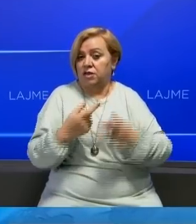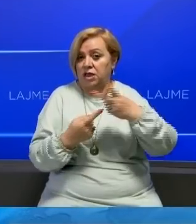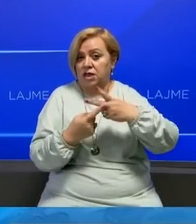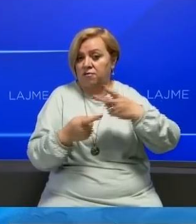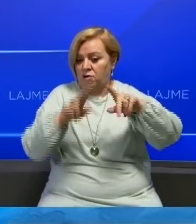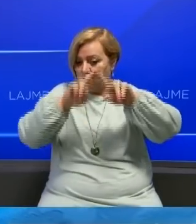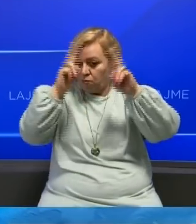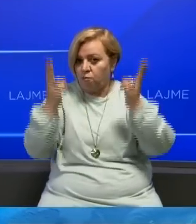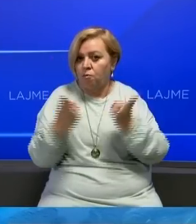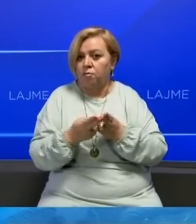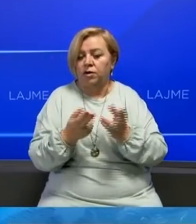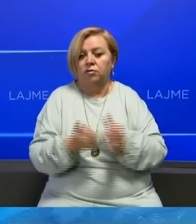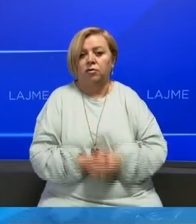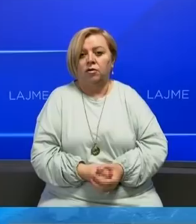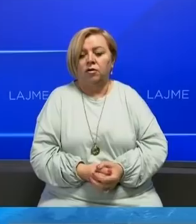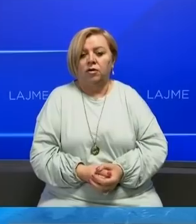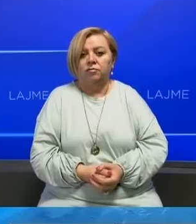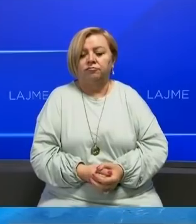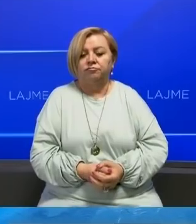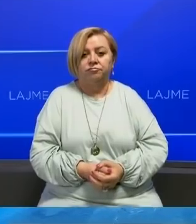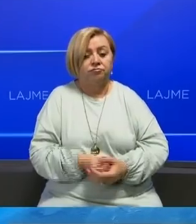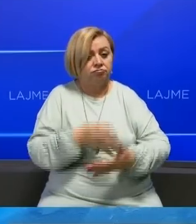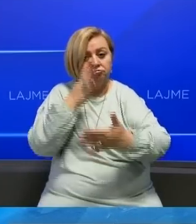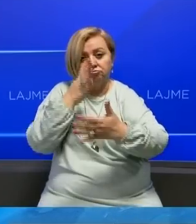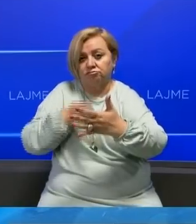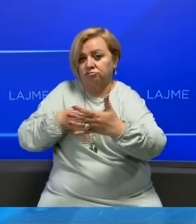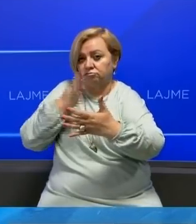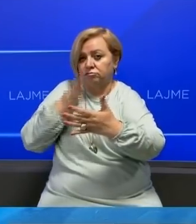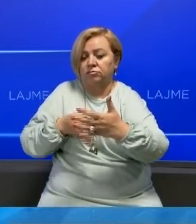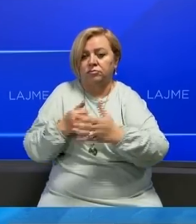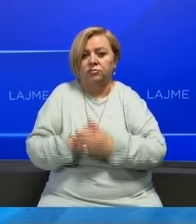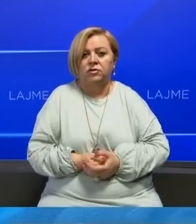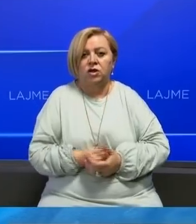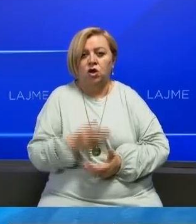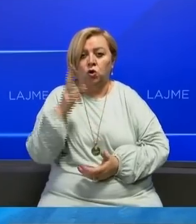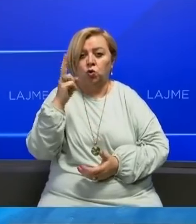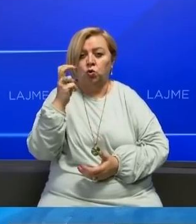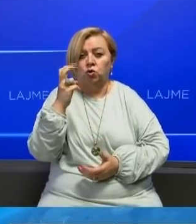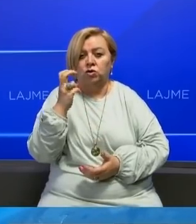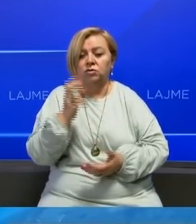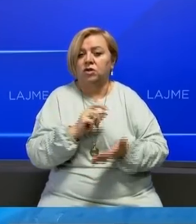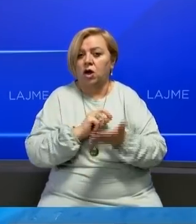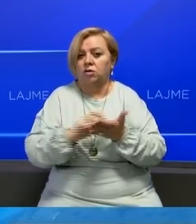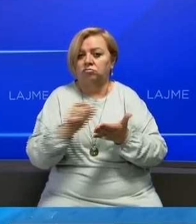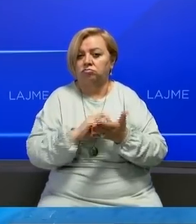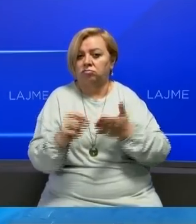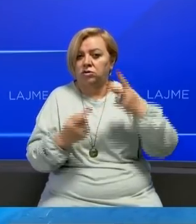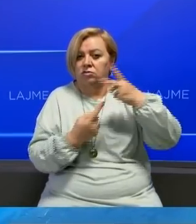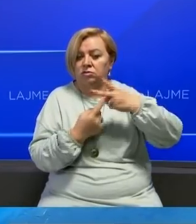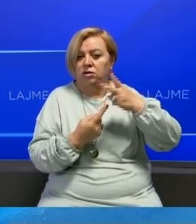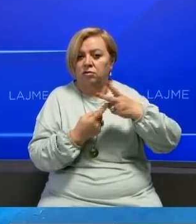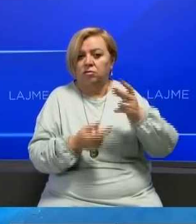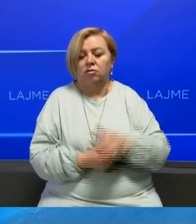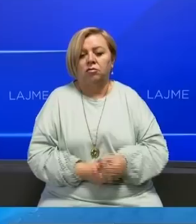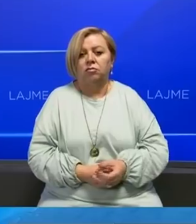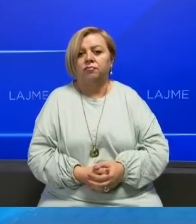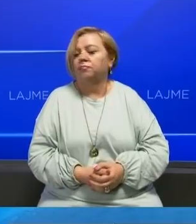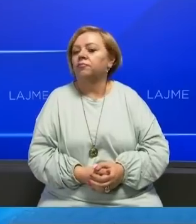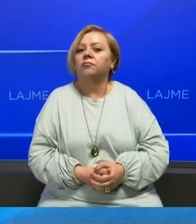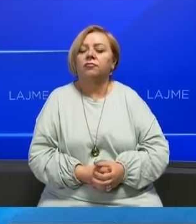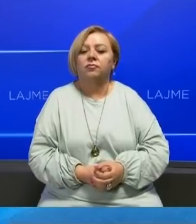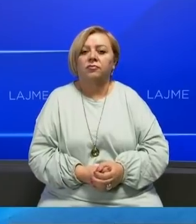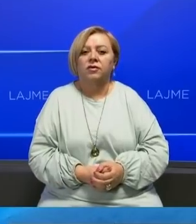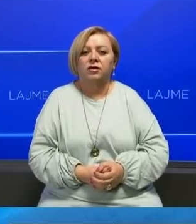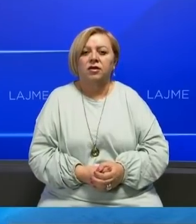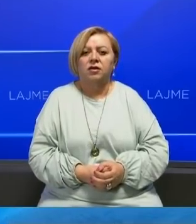këtë eveniment përësjelin përafërësisht 200 gazetar të akrituar këtë një gjendemë nga medjat